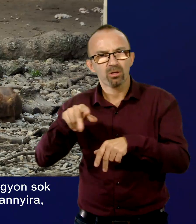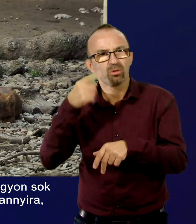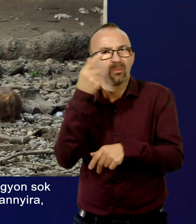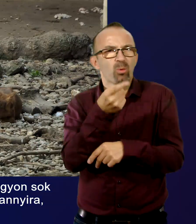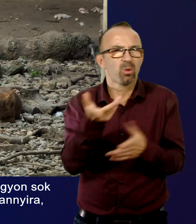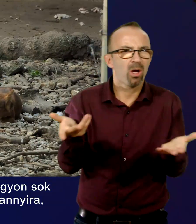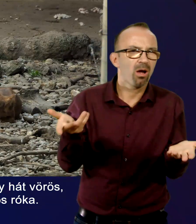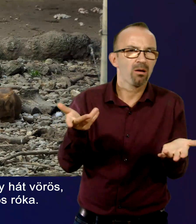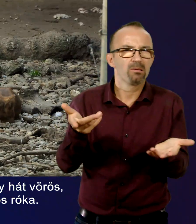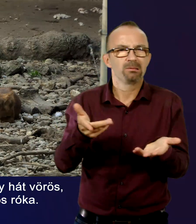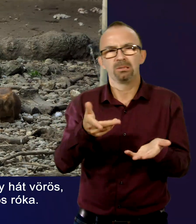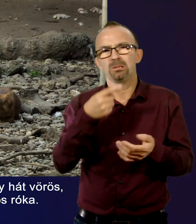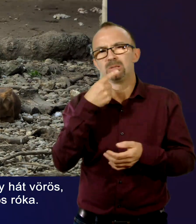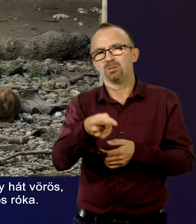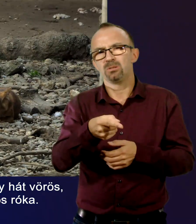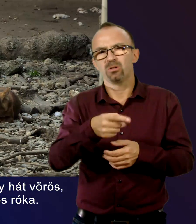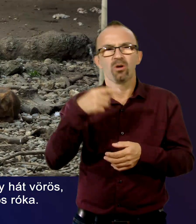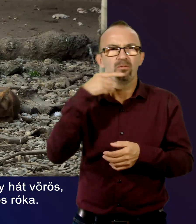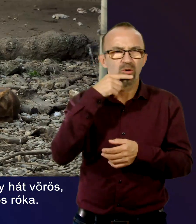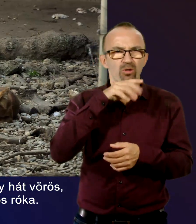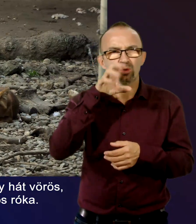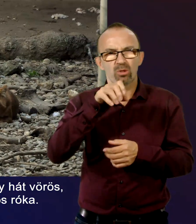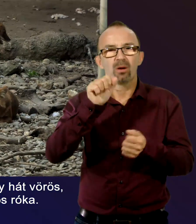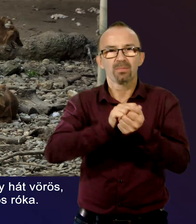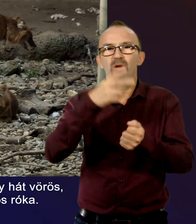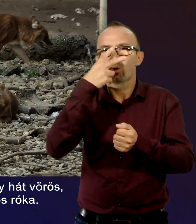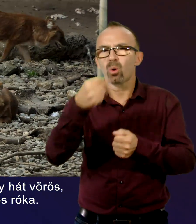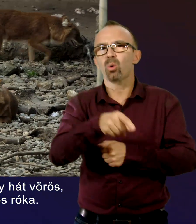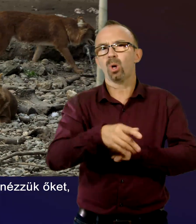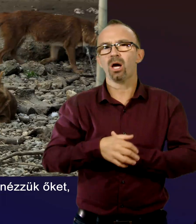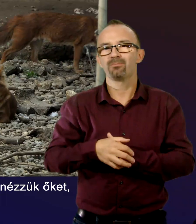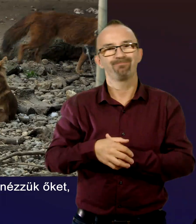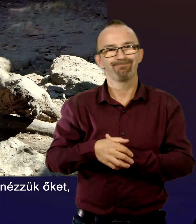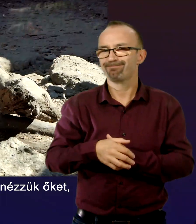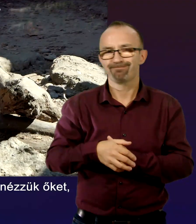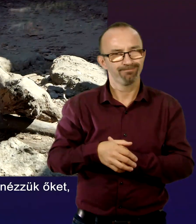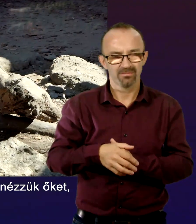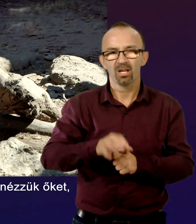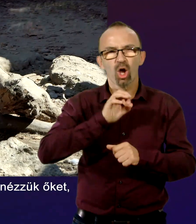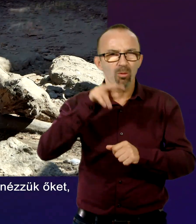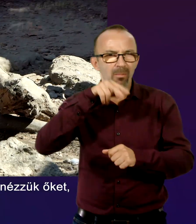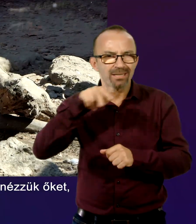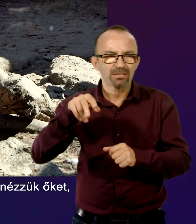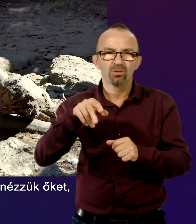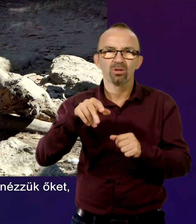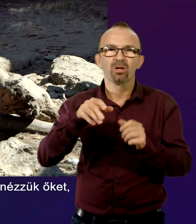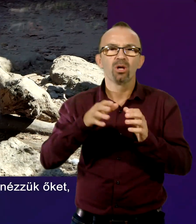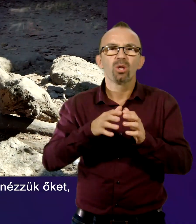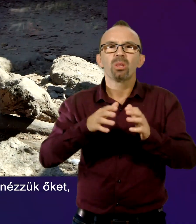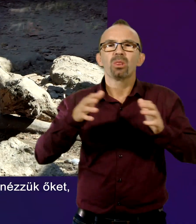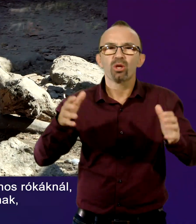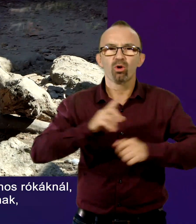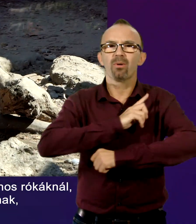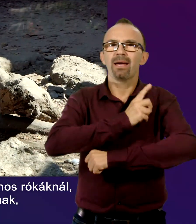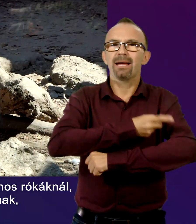járatos ebben annyira, így elsőre hajlamos azt mondja, hogy hát vörös, meg olyan kutya szerint, akkor biztos, hogy róguk az. A helyzet az, hogy azért, hogy jobban megnézzük őket, akkor nagyobb